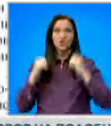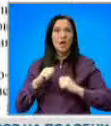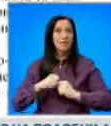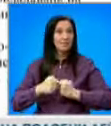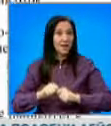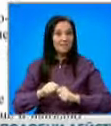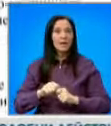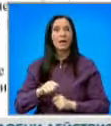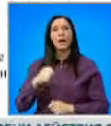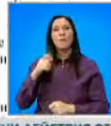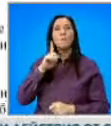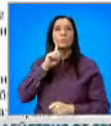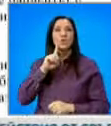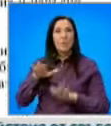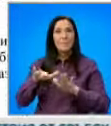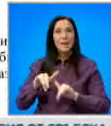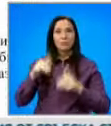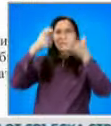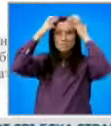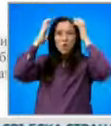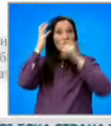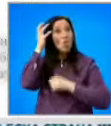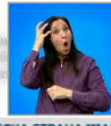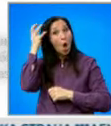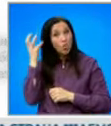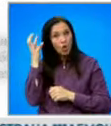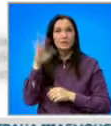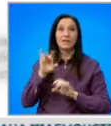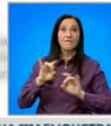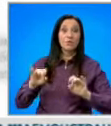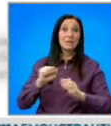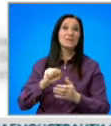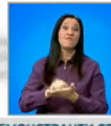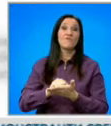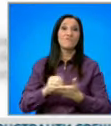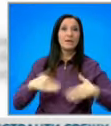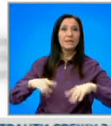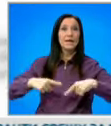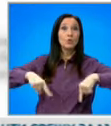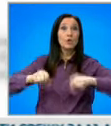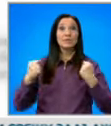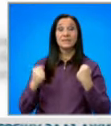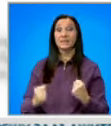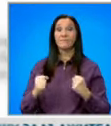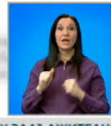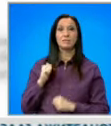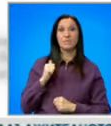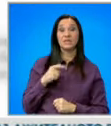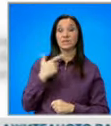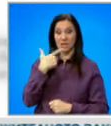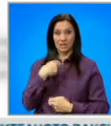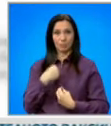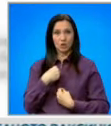прият с мозъчен отток, посочват от болницата. След информациите в медиите от регионалната здравна инспекция се самосезираха по случая и